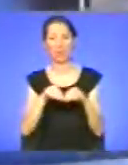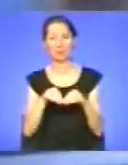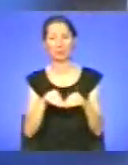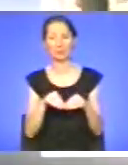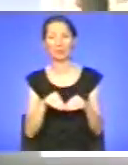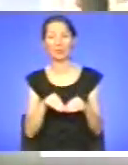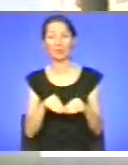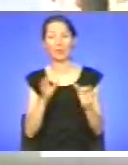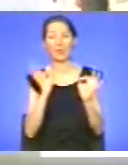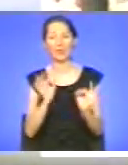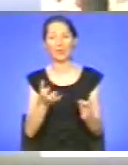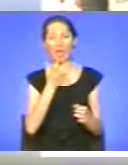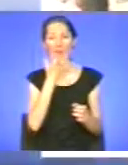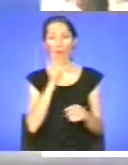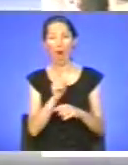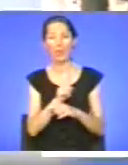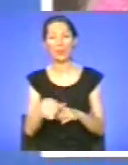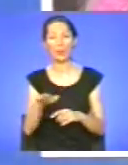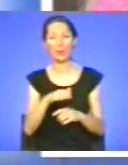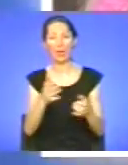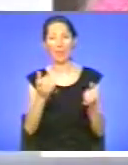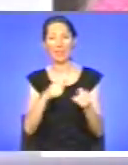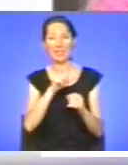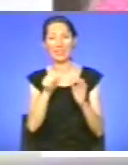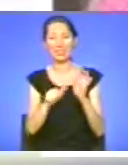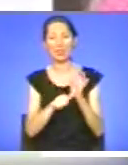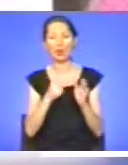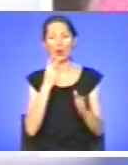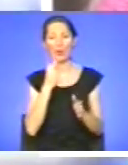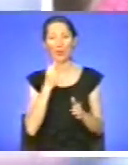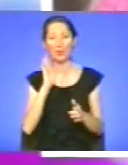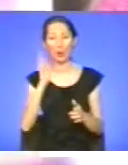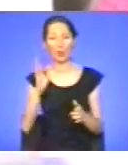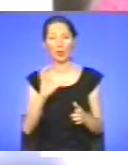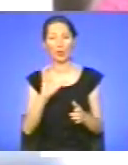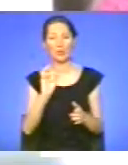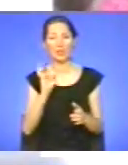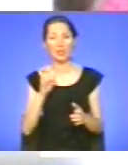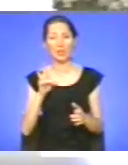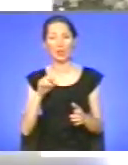Справжнє тепло на Тернопільщину прийде з 16 червня, прогнозують синоптики.